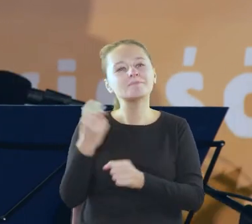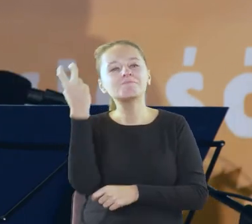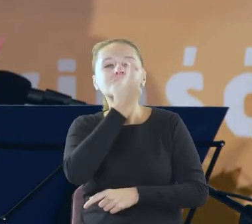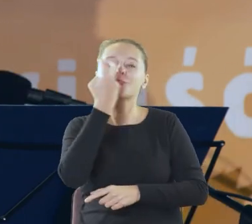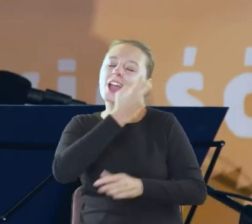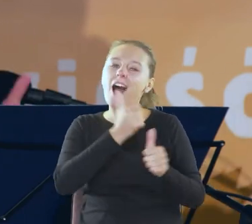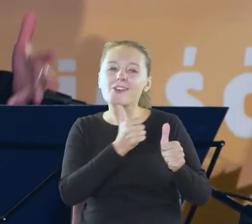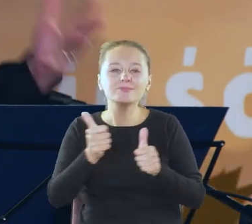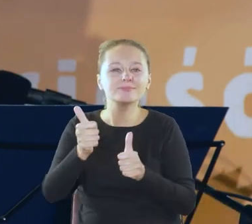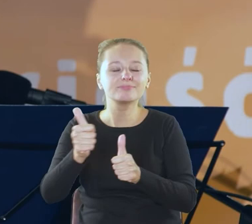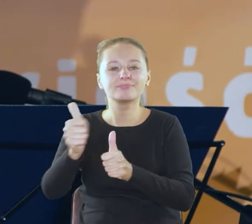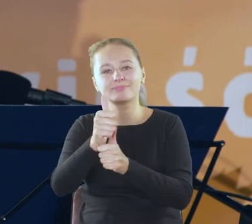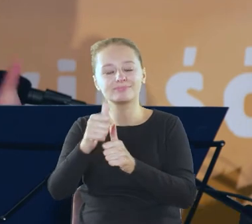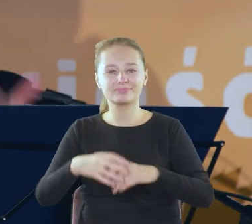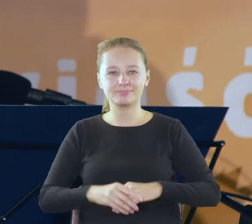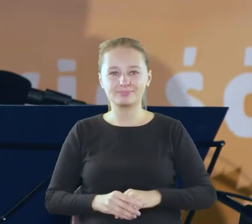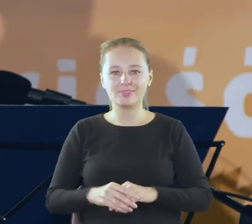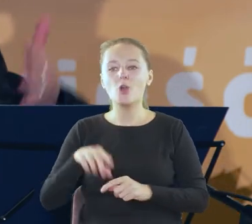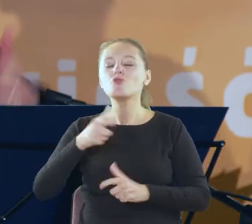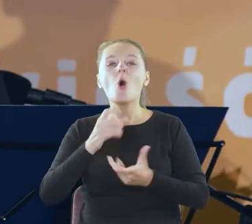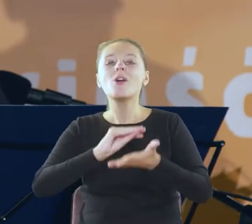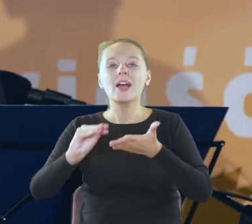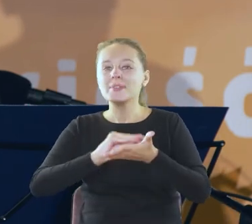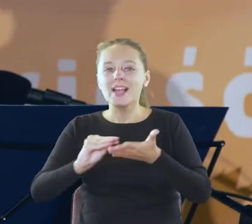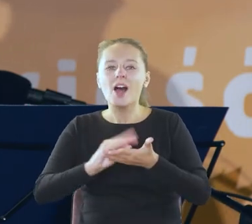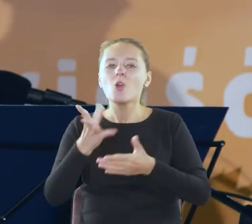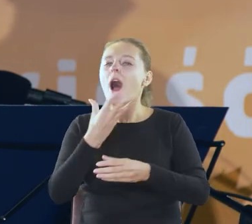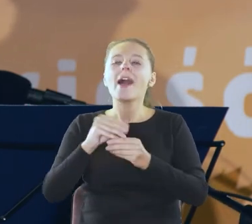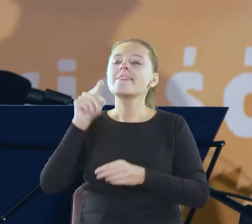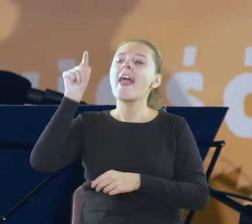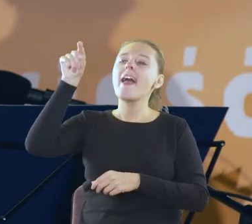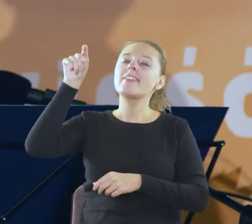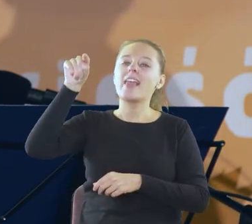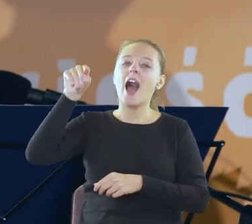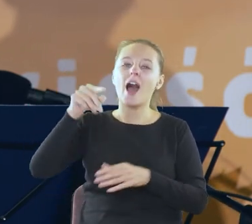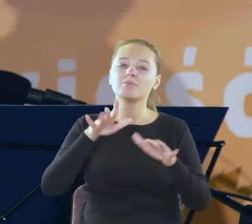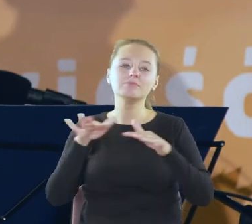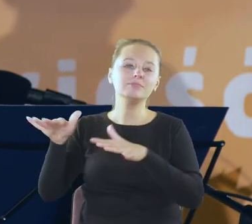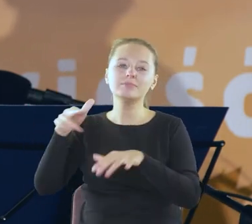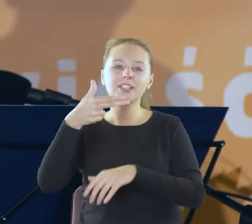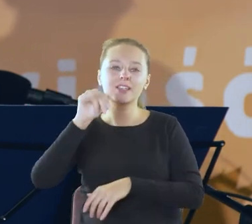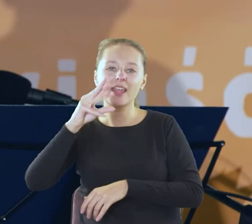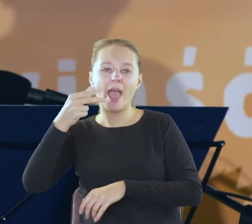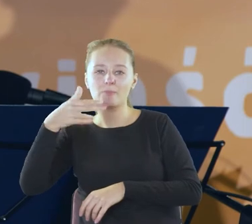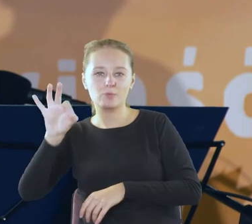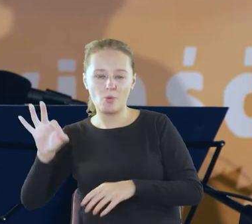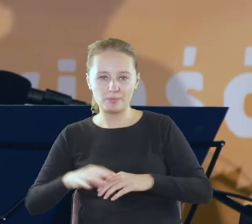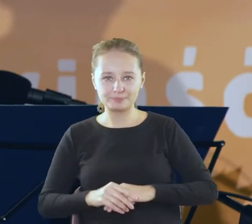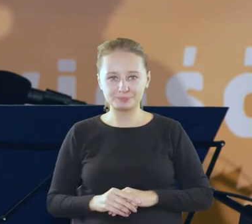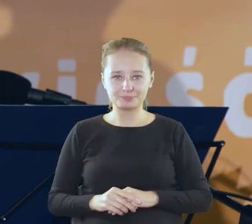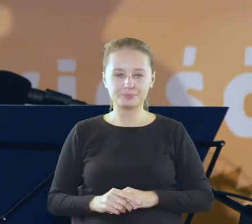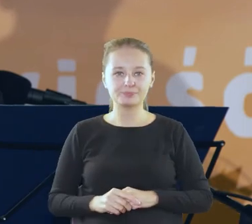pociągające żeby być w tekście w tym co zapisano a nie tam na tej nadniemeńskiej łące